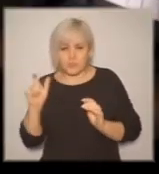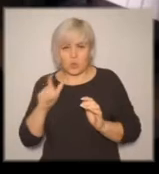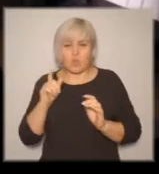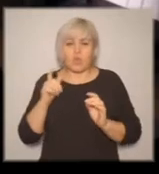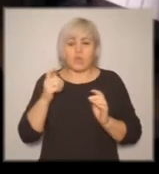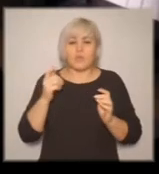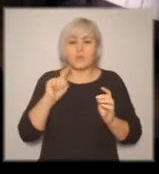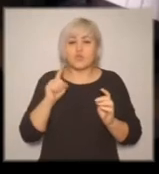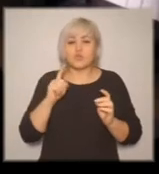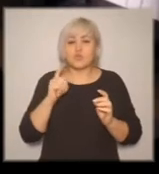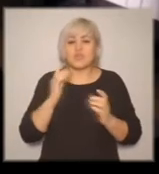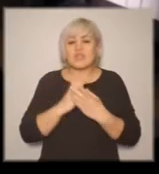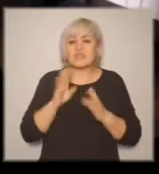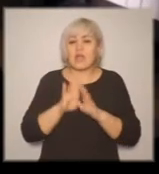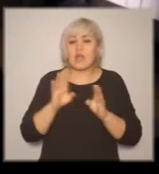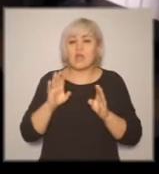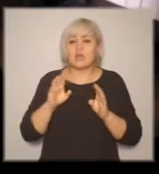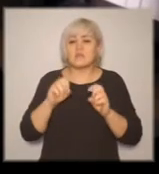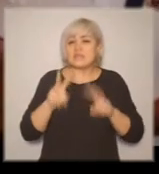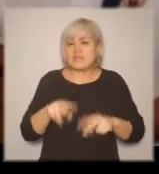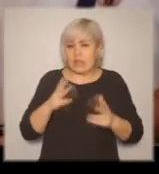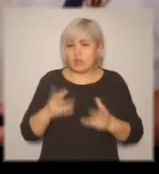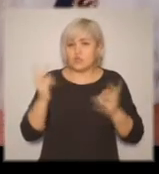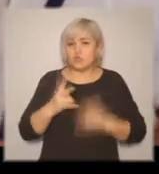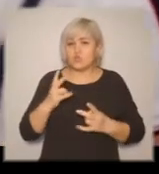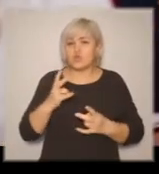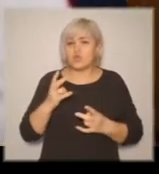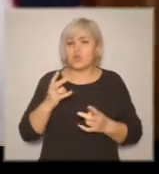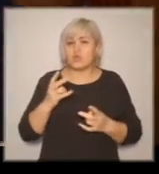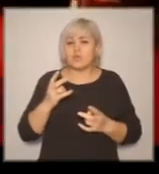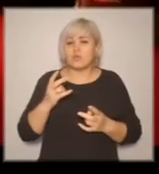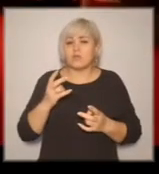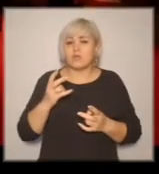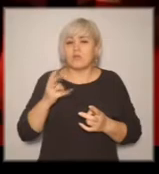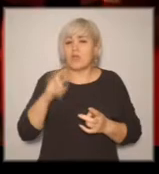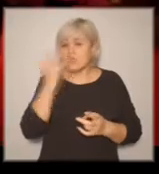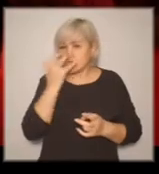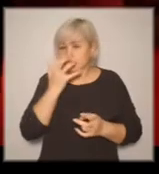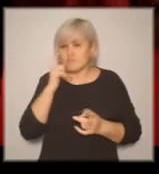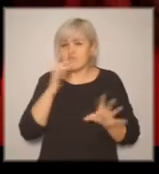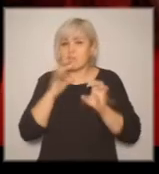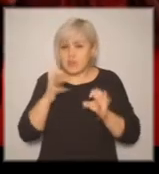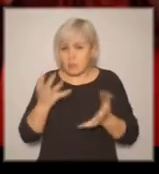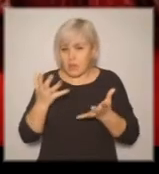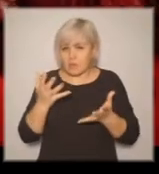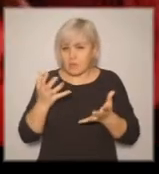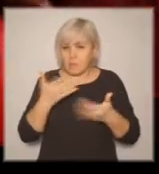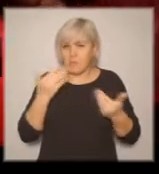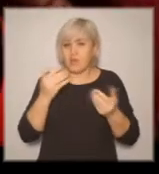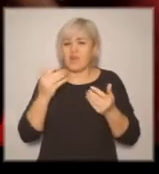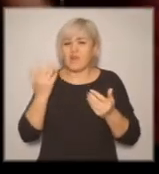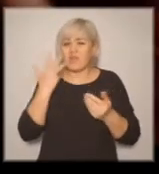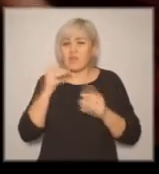мероприятие или картину, мы все-таки ориентируемся на такого усредненного зрителя. Тотально незрячих людей не так много.